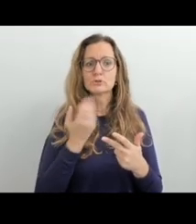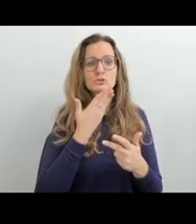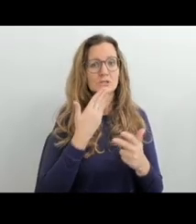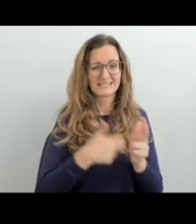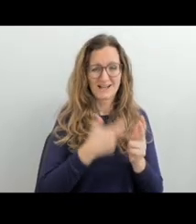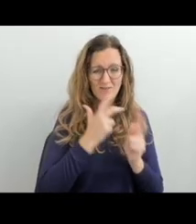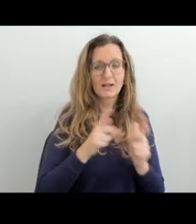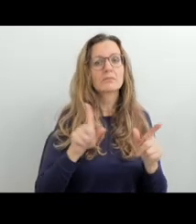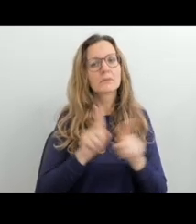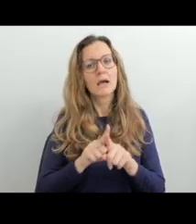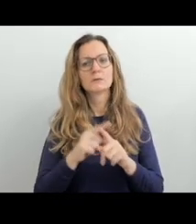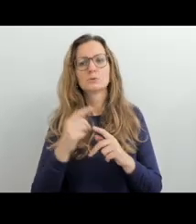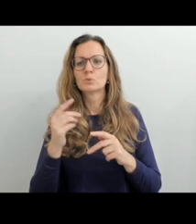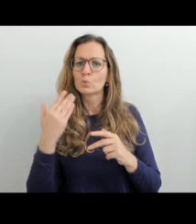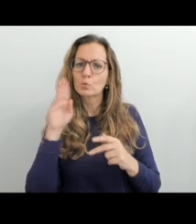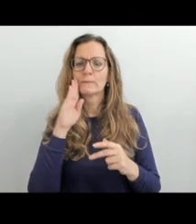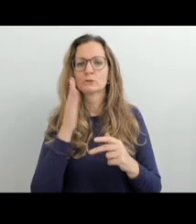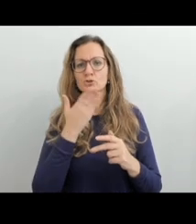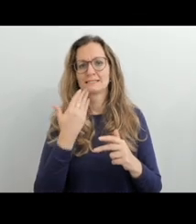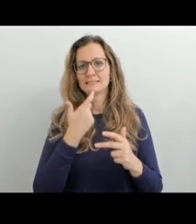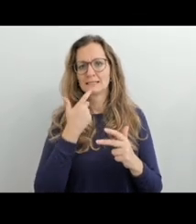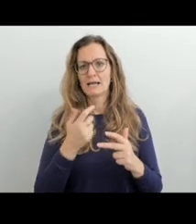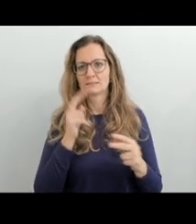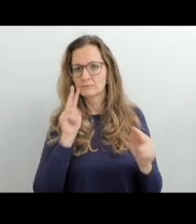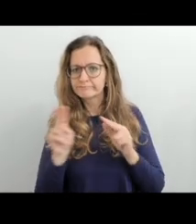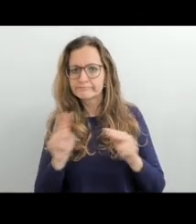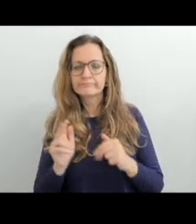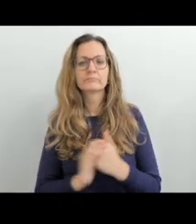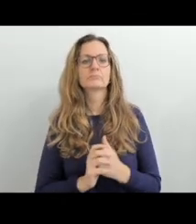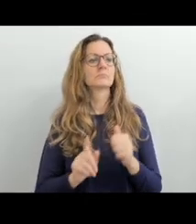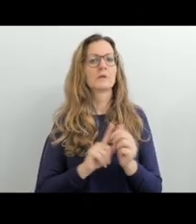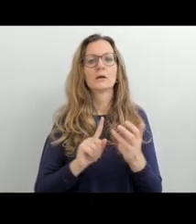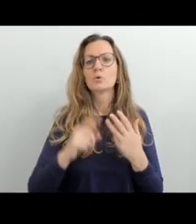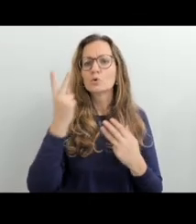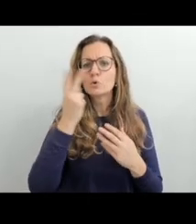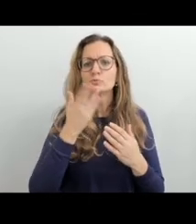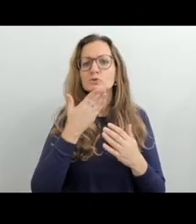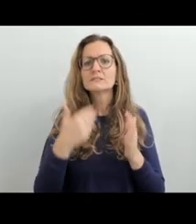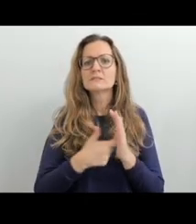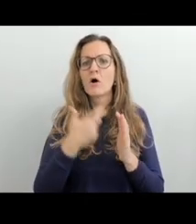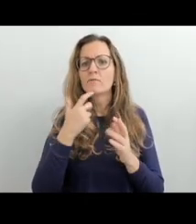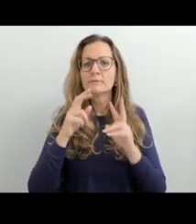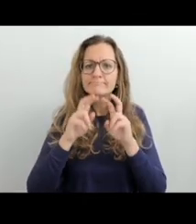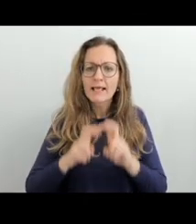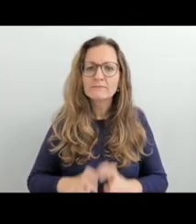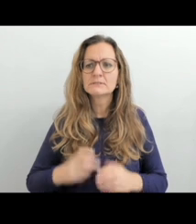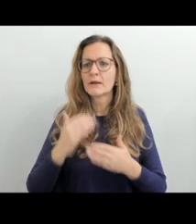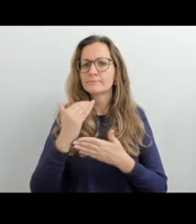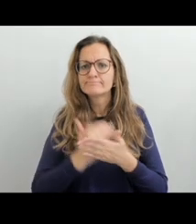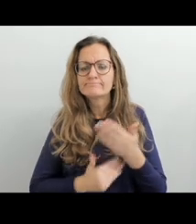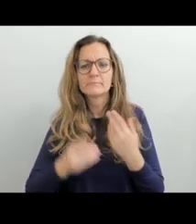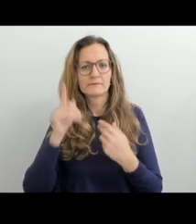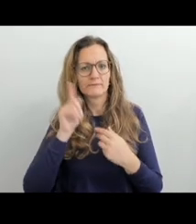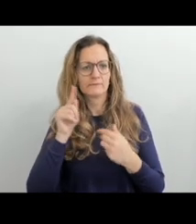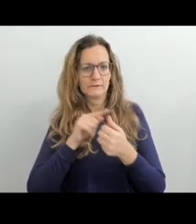neslyšících. Kromě českého znakového jazyka by měl také dobře ovládat češtinu a umět oba jazyky porovnávat.